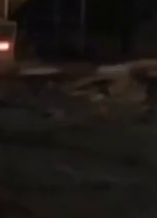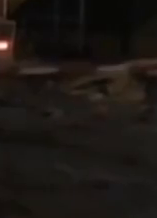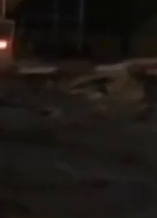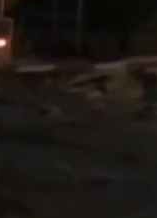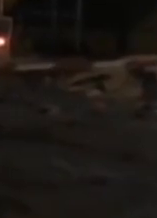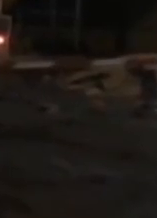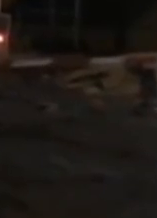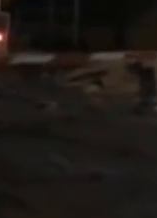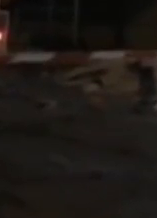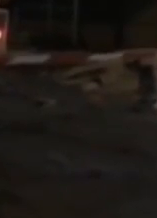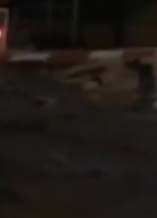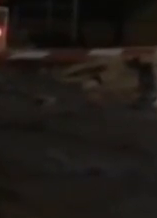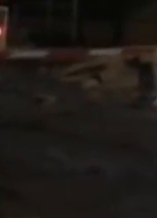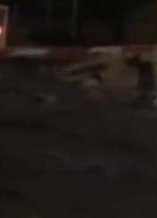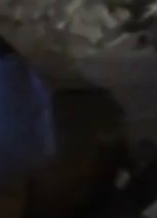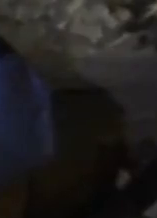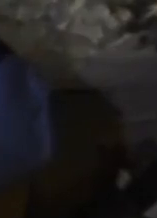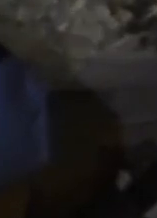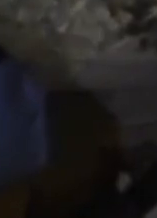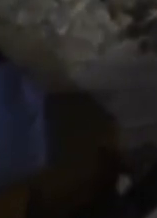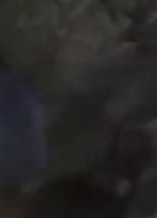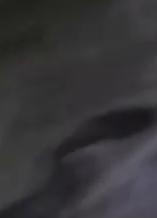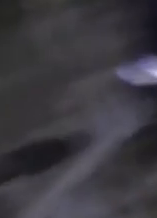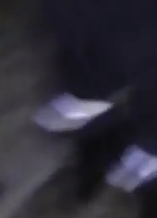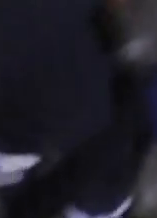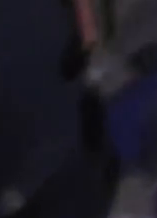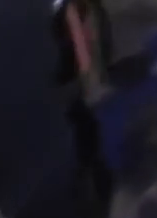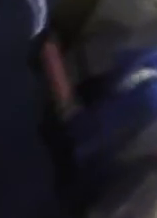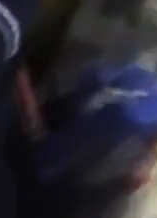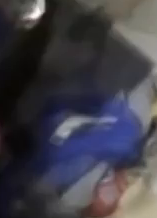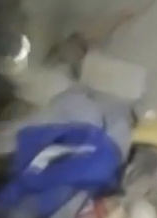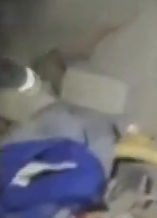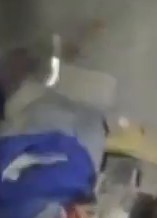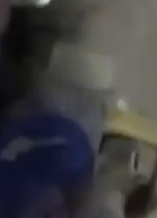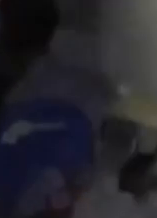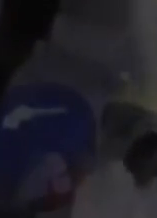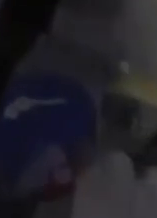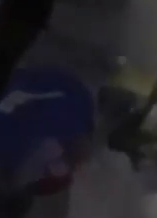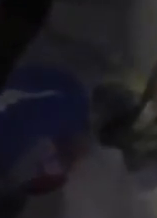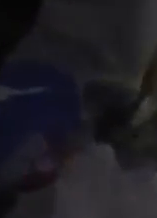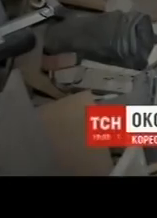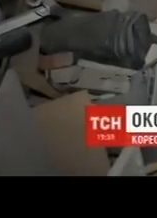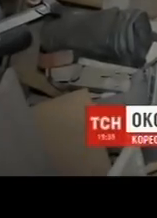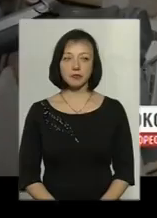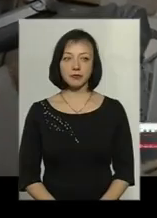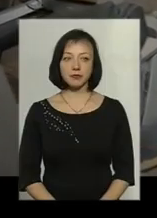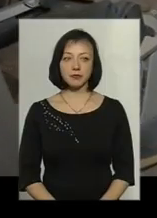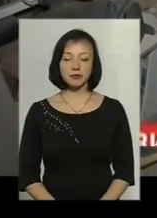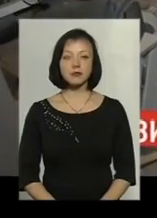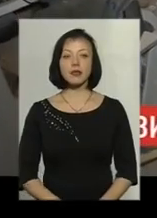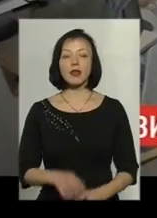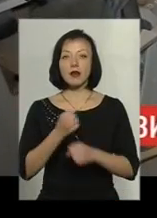Сумах. Інцидент стався після 20-ї напередодні святвечора. Вибух прогримів у квартирі